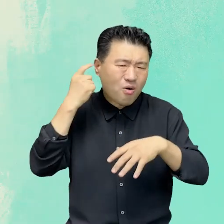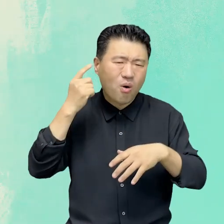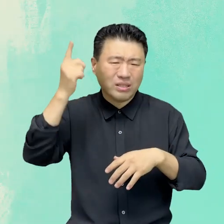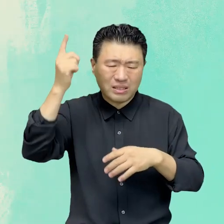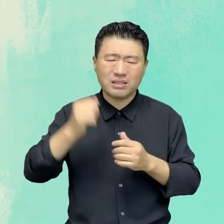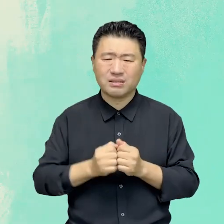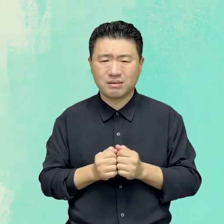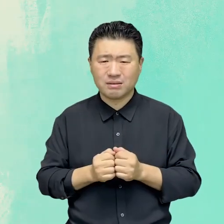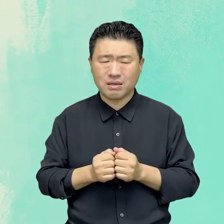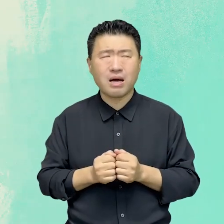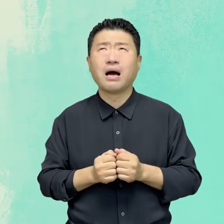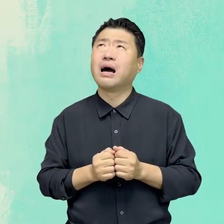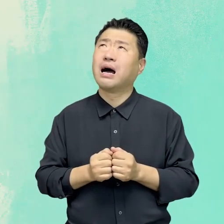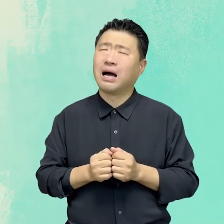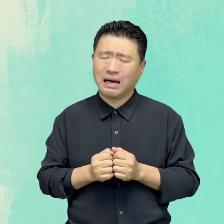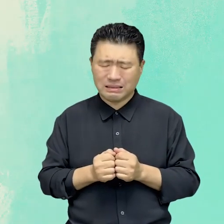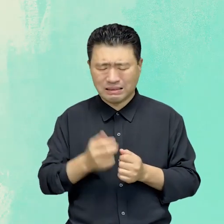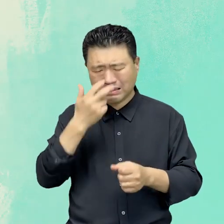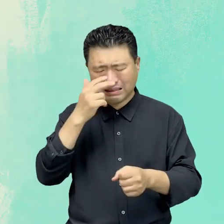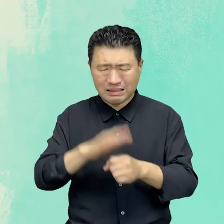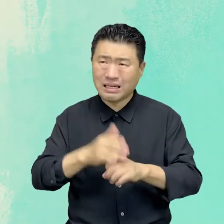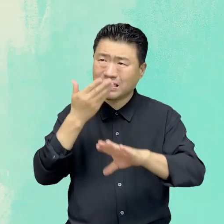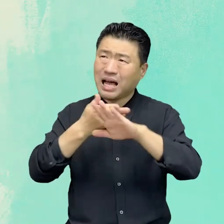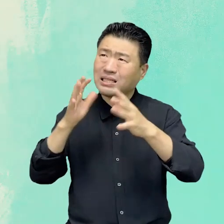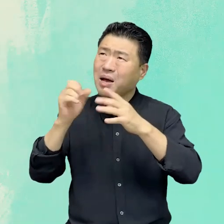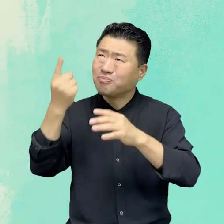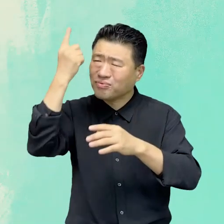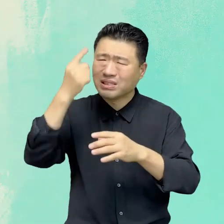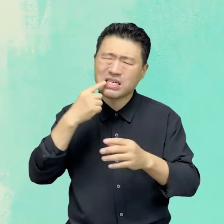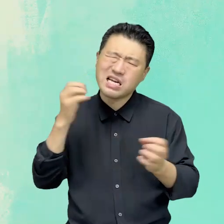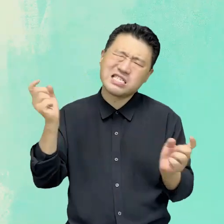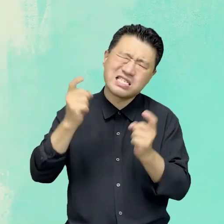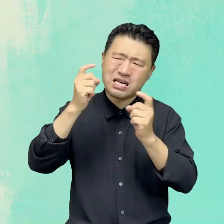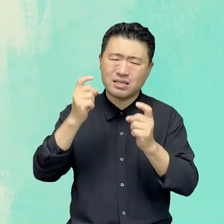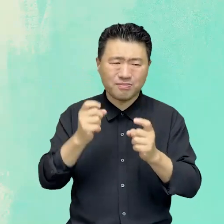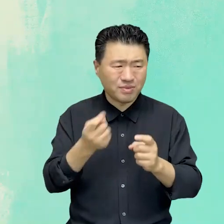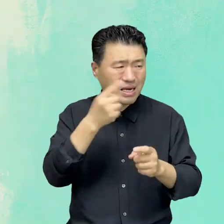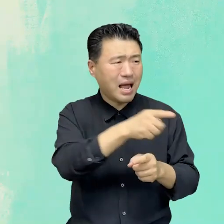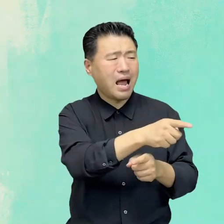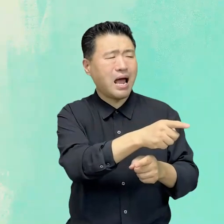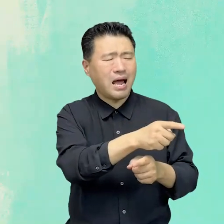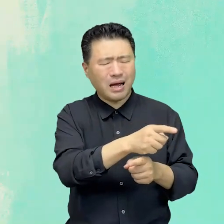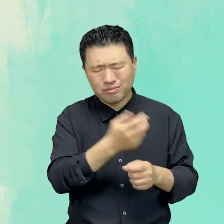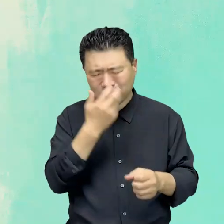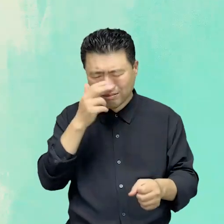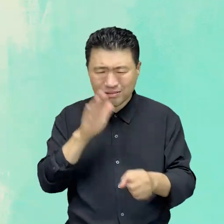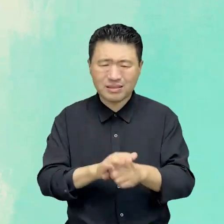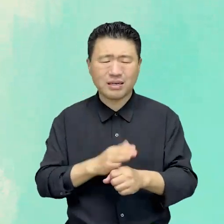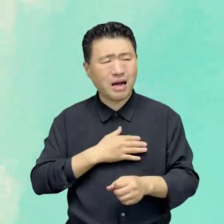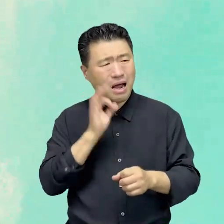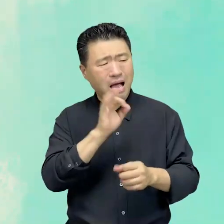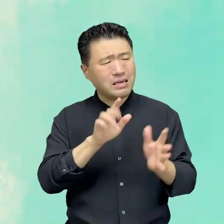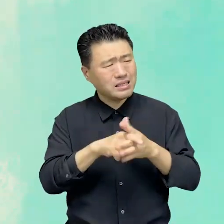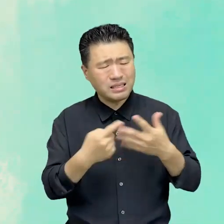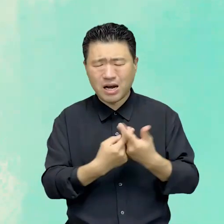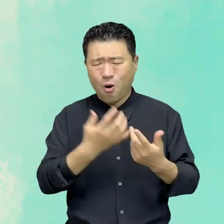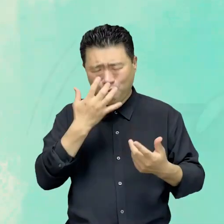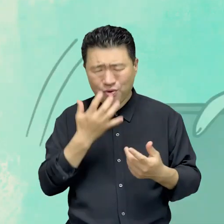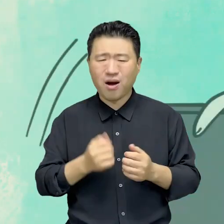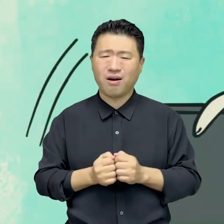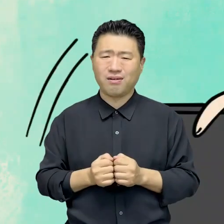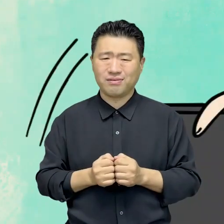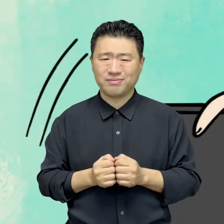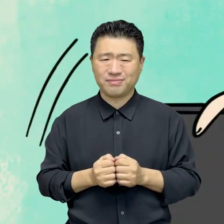남의 집 층간소음으로 인해 말다툼이 시작되는 엄마와 아빠를 지민은 이해하지